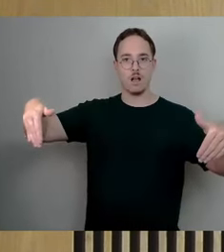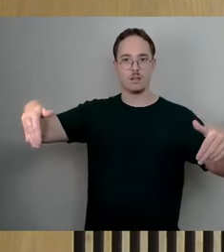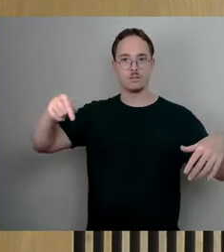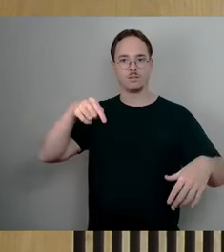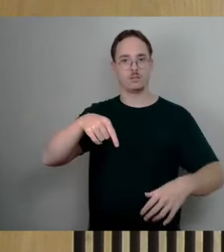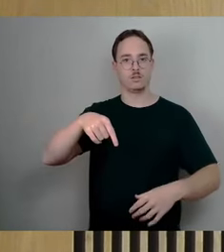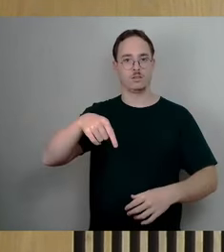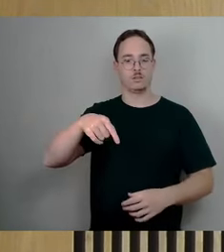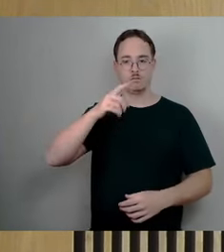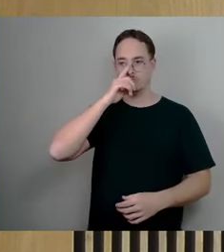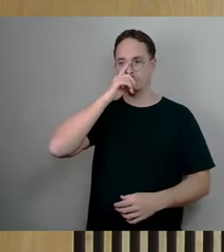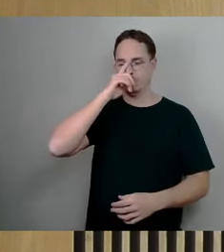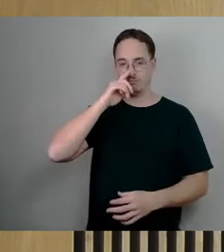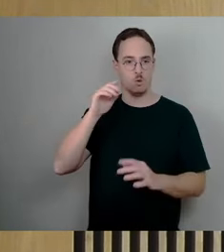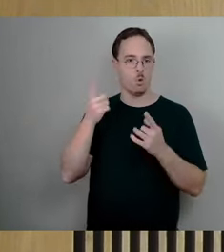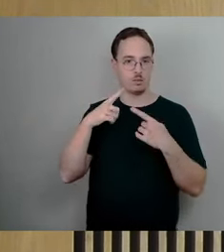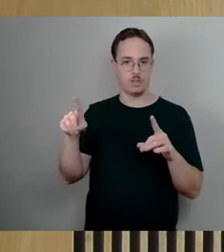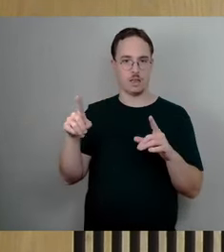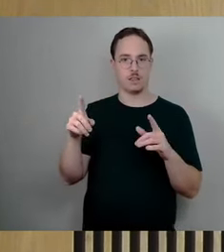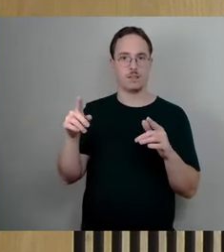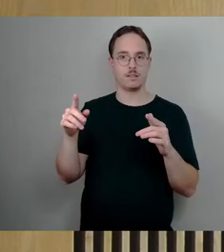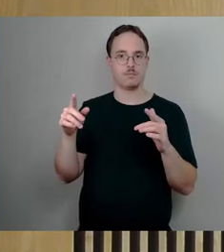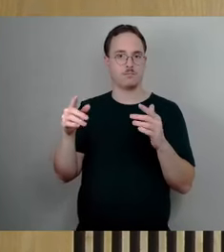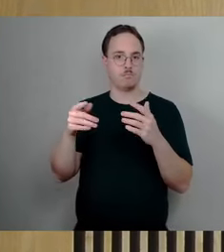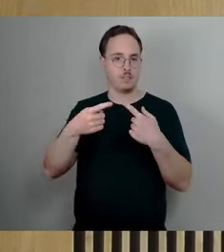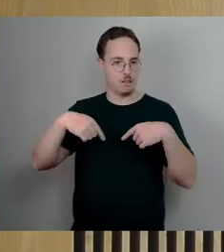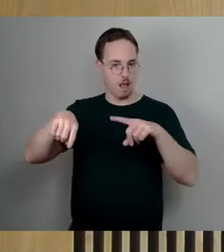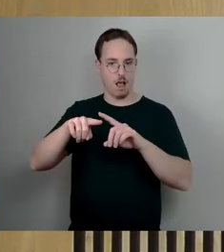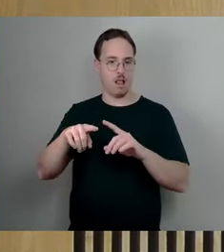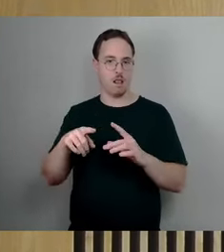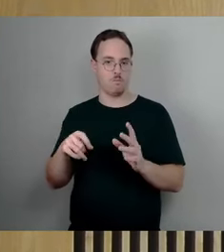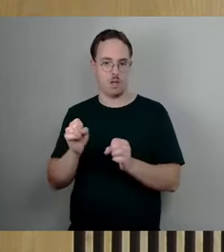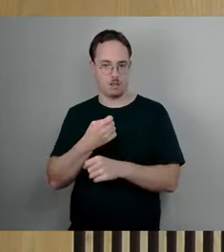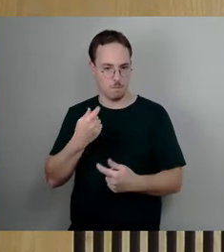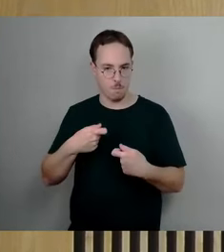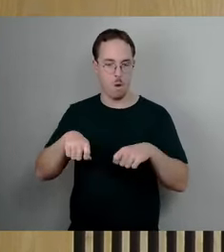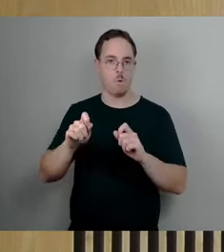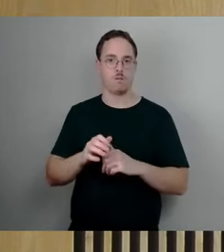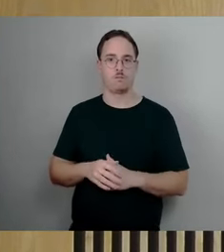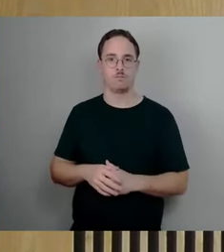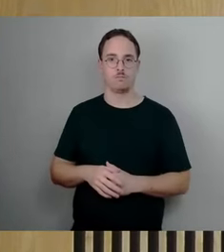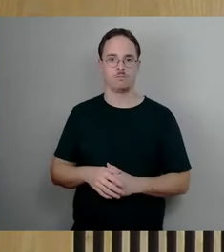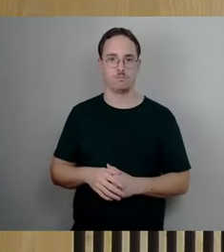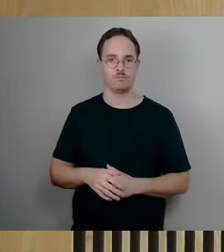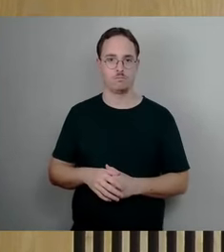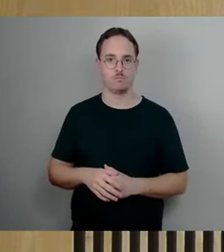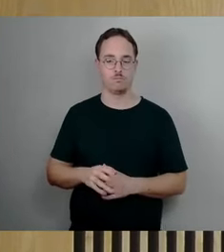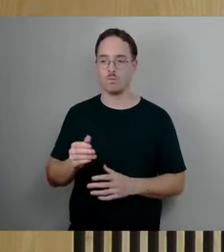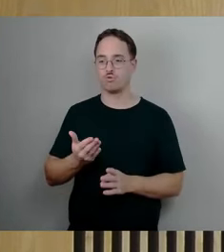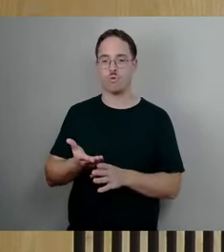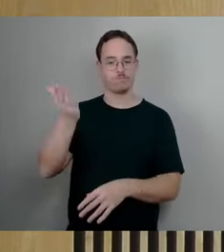Kulturpalast auch weg gewesen. Wir haben Werkstattverfahren gemacht, schon seit langer Zeit und die Bebauung des Königsufers über viele Jahre